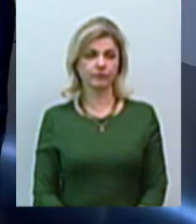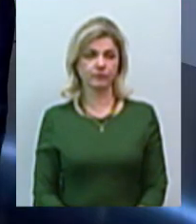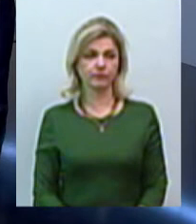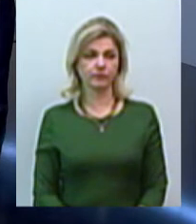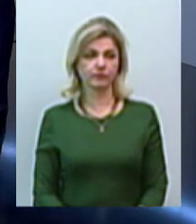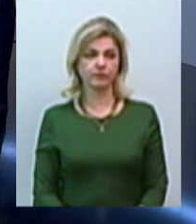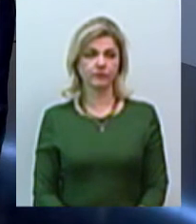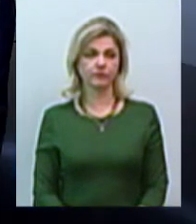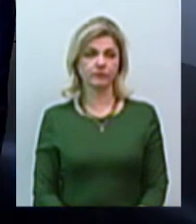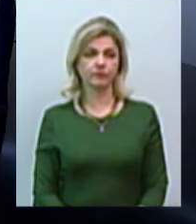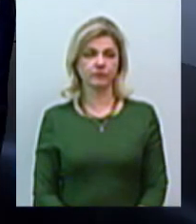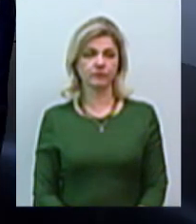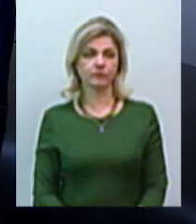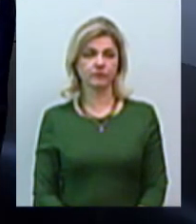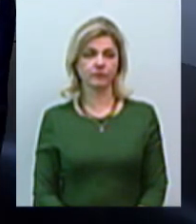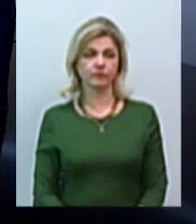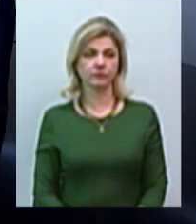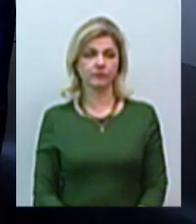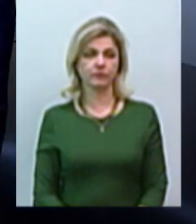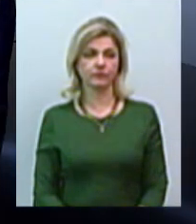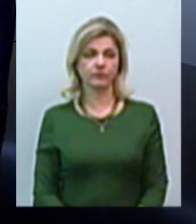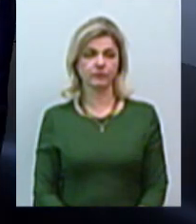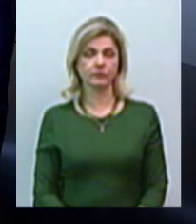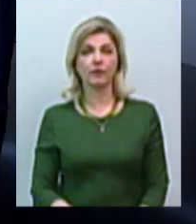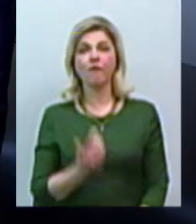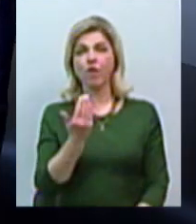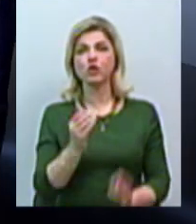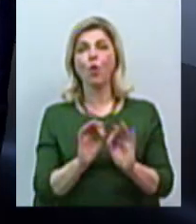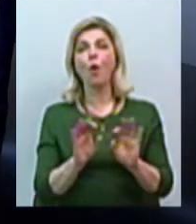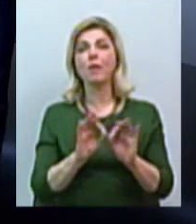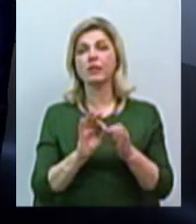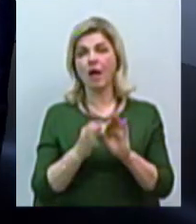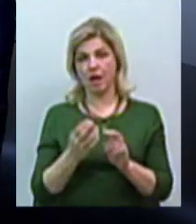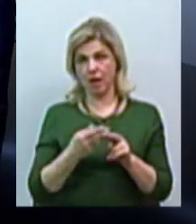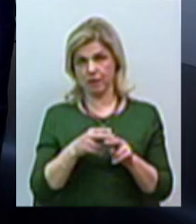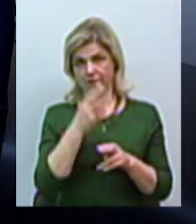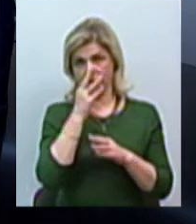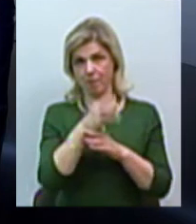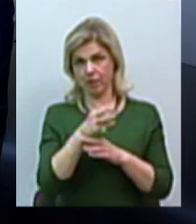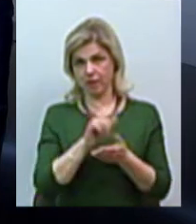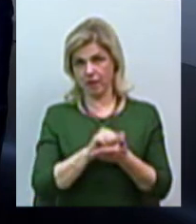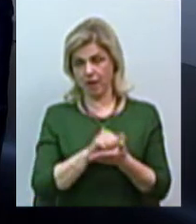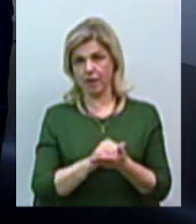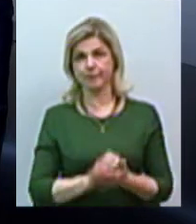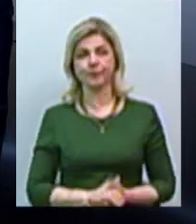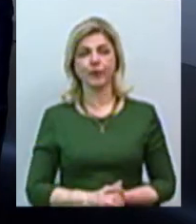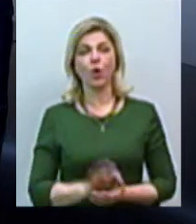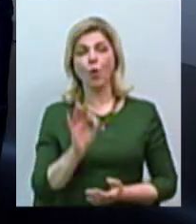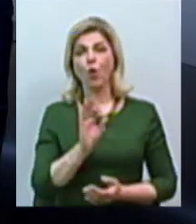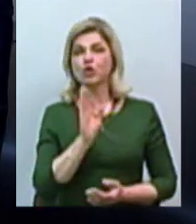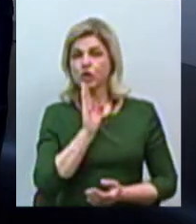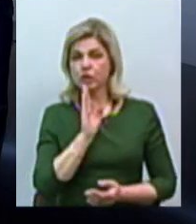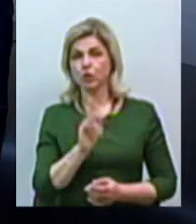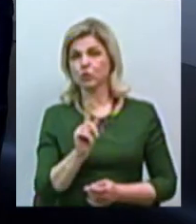Це тема дня. Юрій Анатольович, будь ласка, ваш коментар спроводи матеріалу. Спочатку, що до споживачки, яка